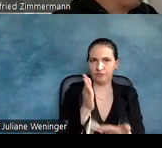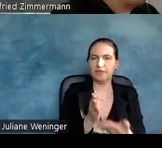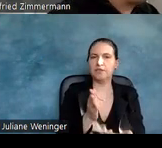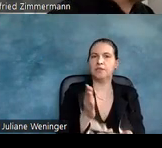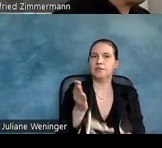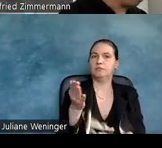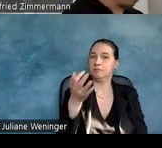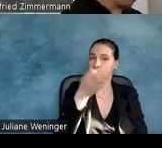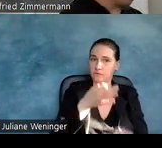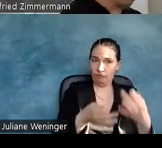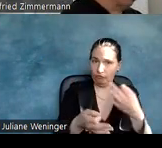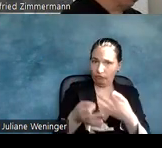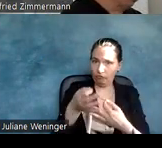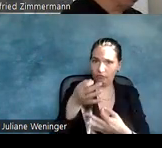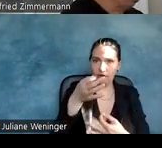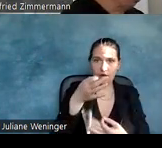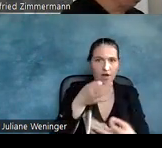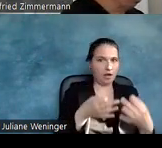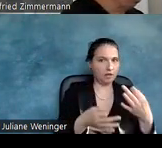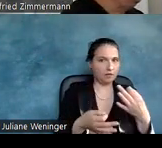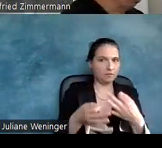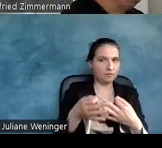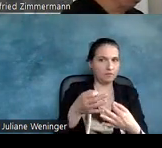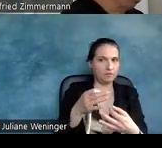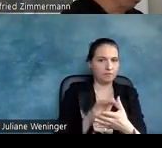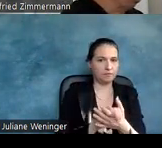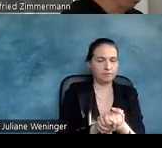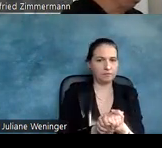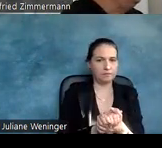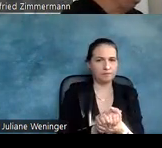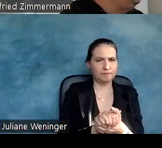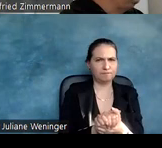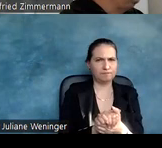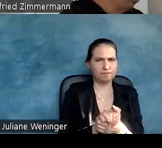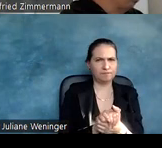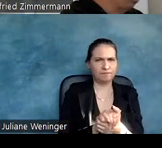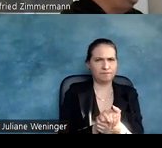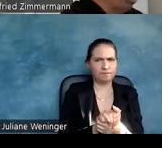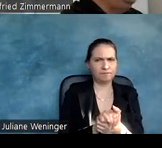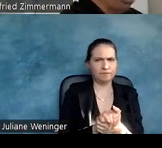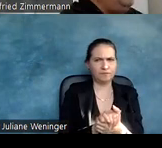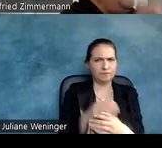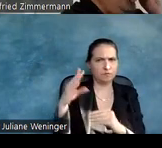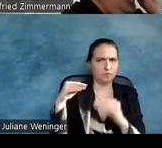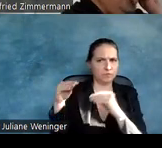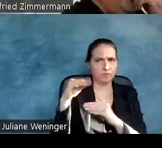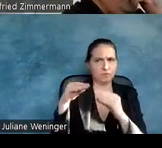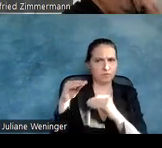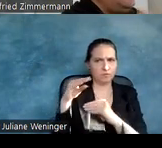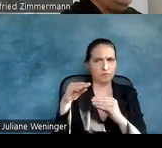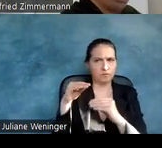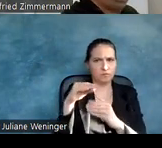Kommt da eine, kann es ein Königin kann es ein H1